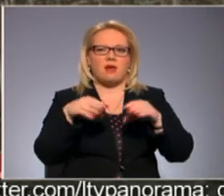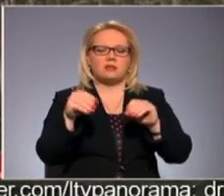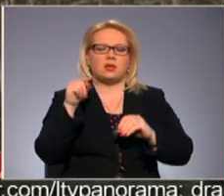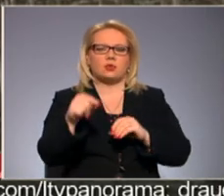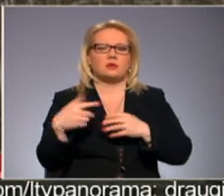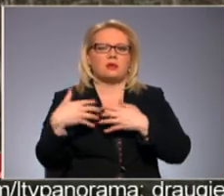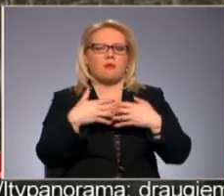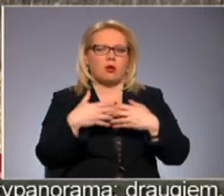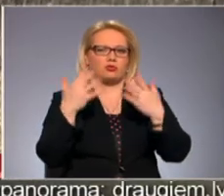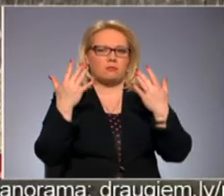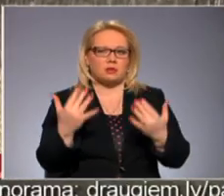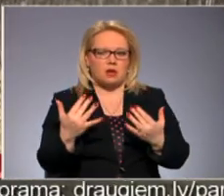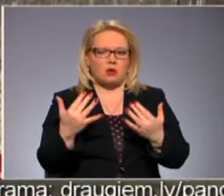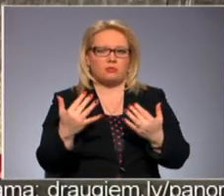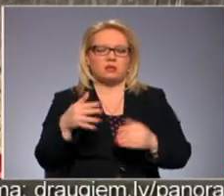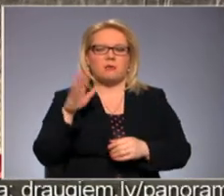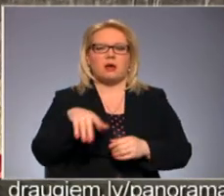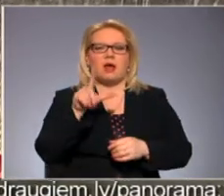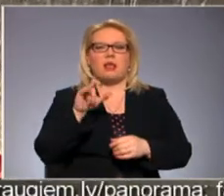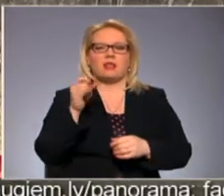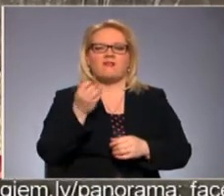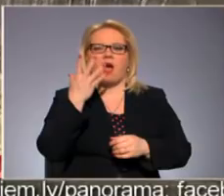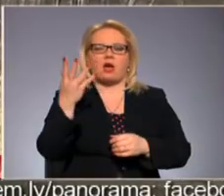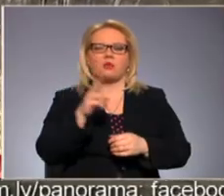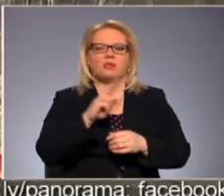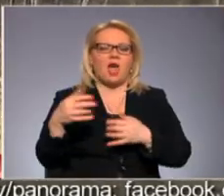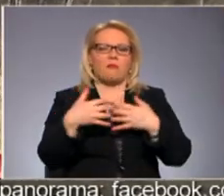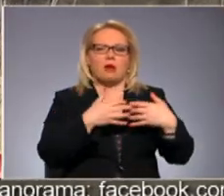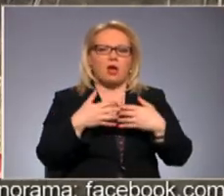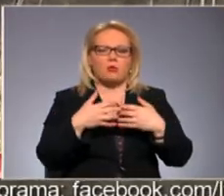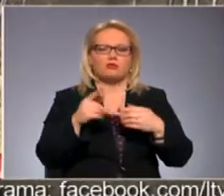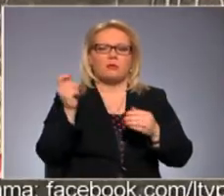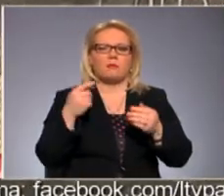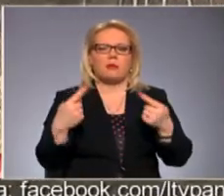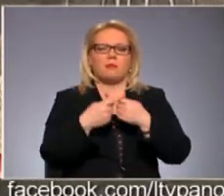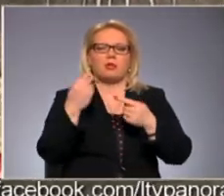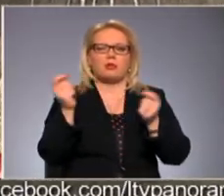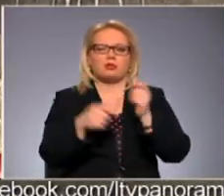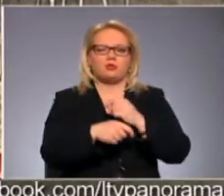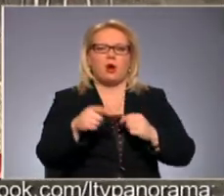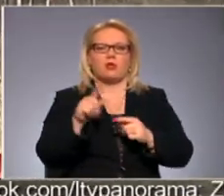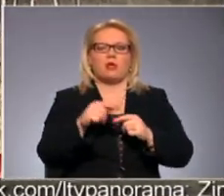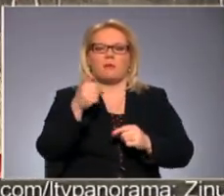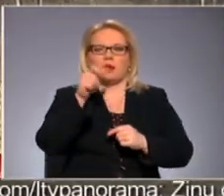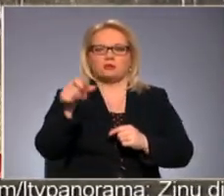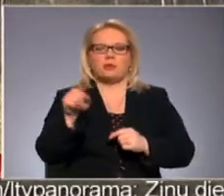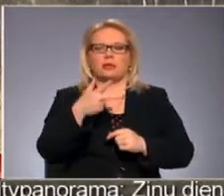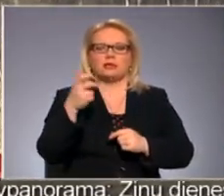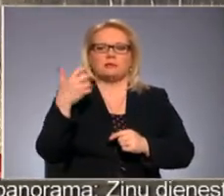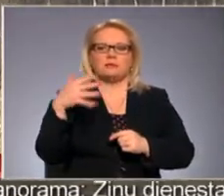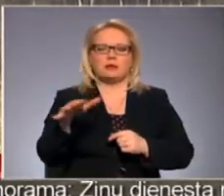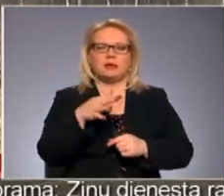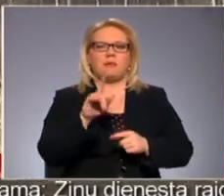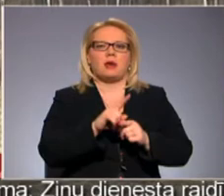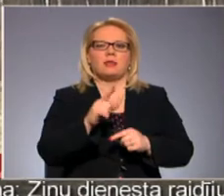apkarošanas pasākumus. Par Latvāņu neapkarošanu, piemēro, arī naudas sodu fiziskam personām līdz 350, bet